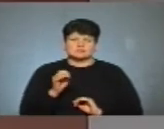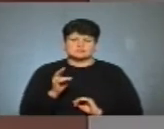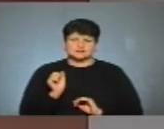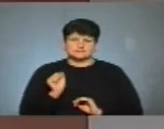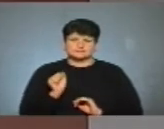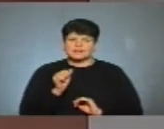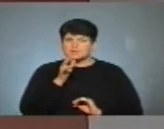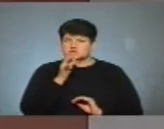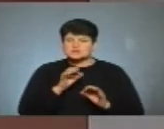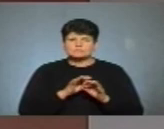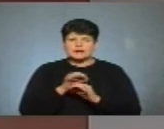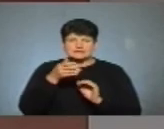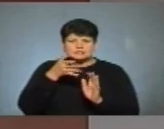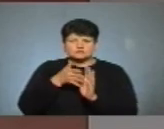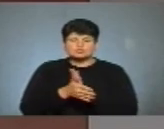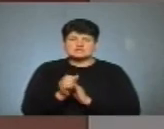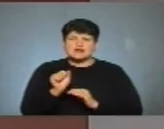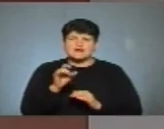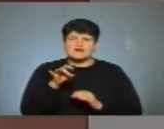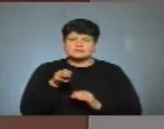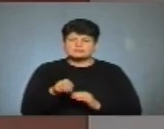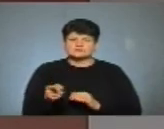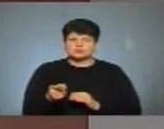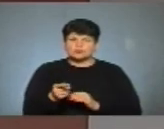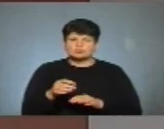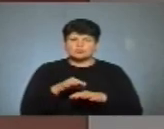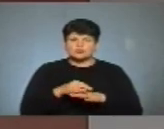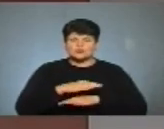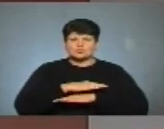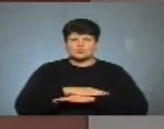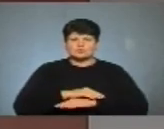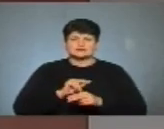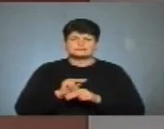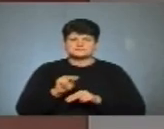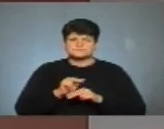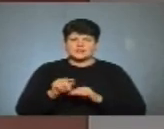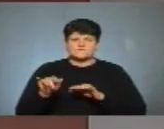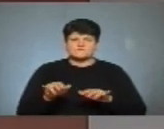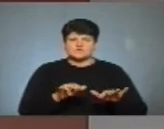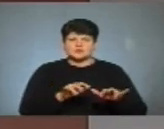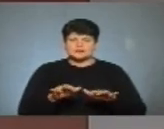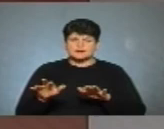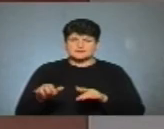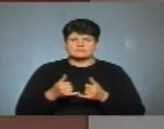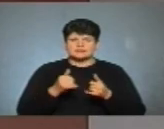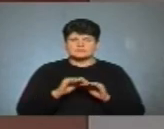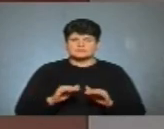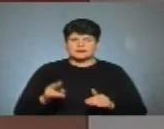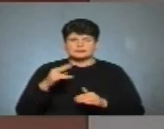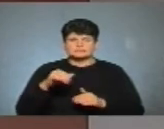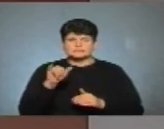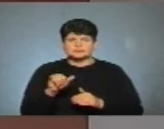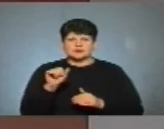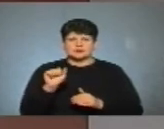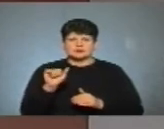Під час проєкту «Інклюзив арт» в Тернополі проводять уроки з гри на фортепіано для дітей з синдромом Дауна. Сьогодні